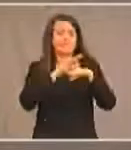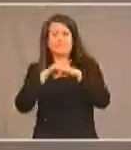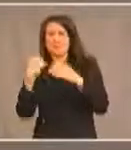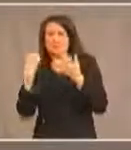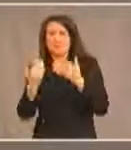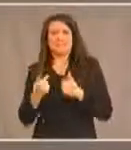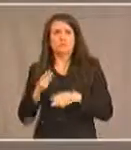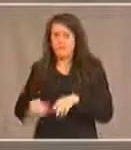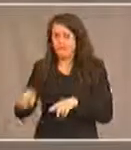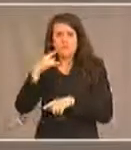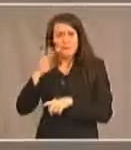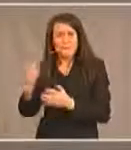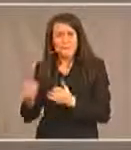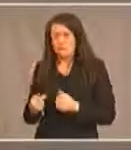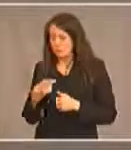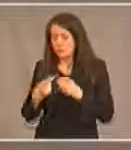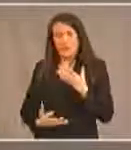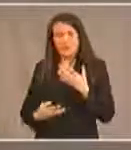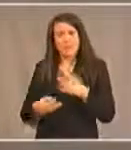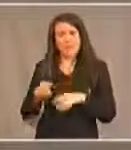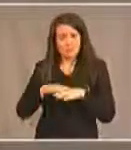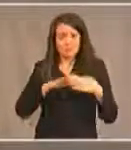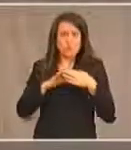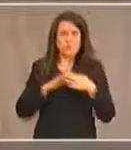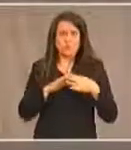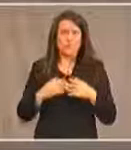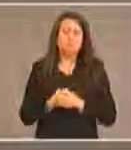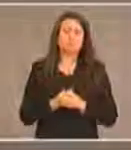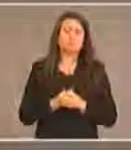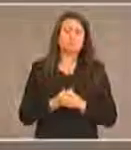malentendants ou sourds dans nos communautés